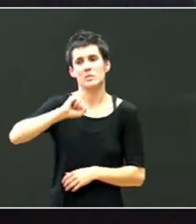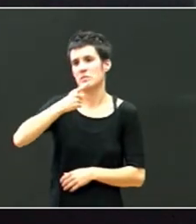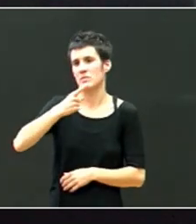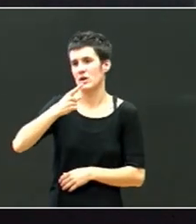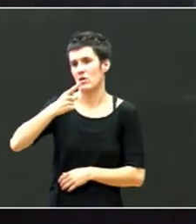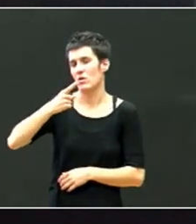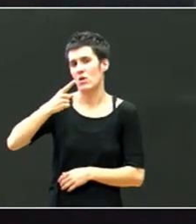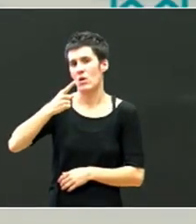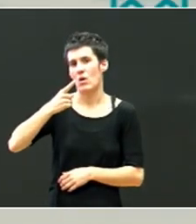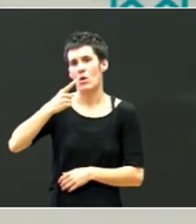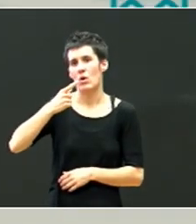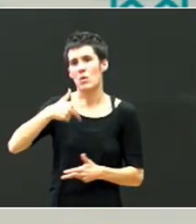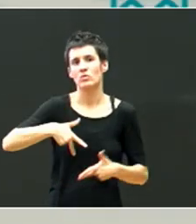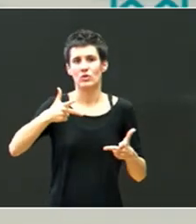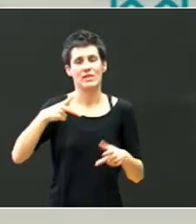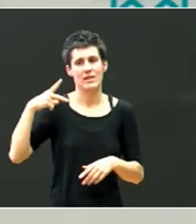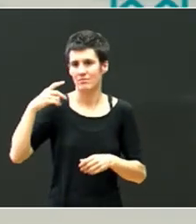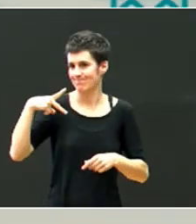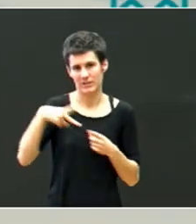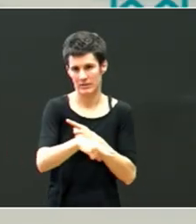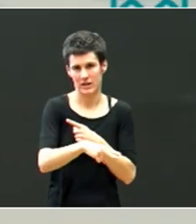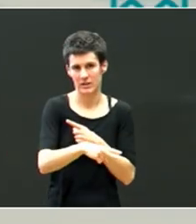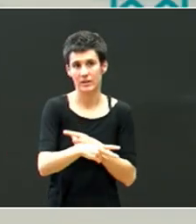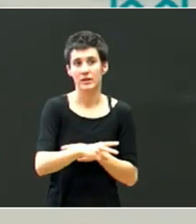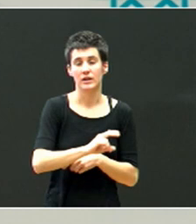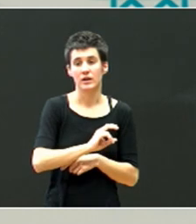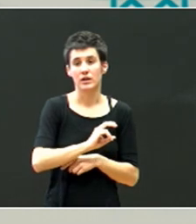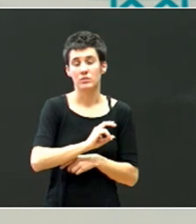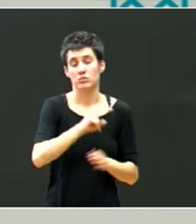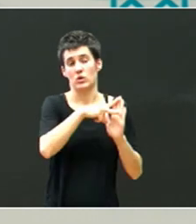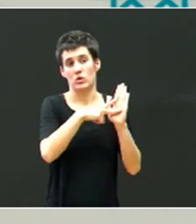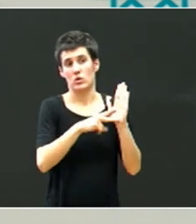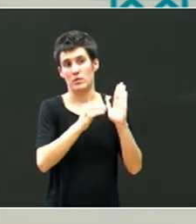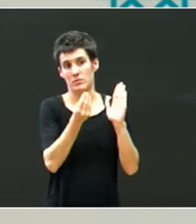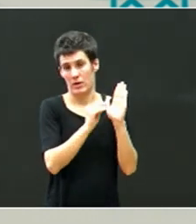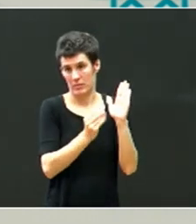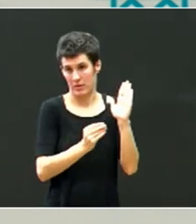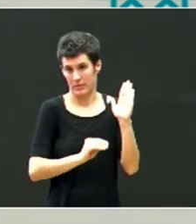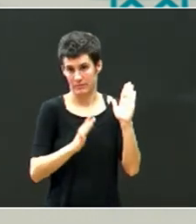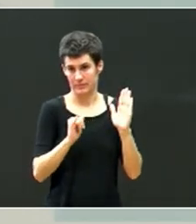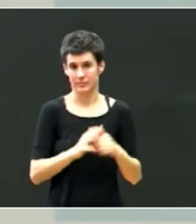diskriminazioaren aurre, tolerancia zero, eta beste neurri, asko, eta,